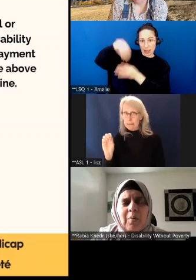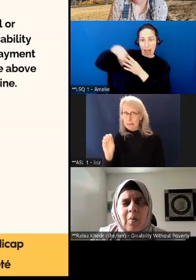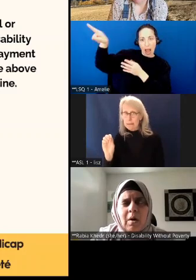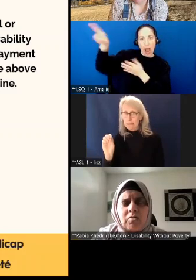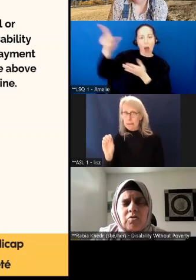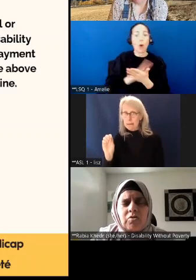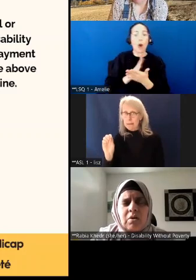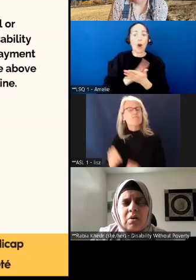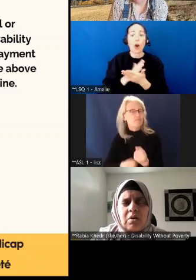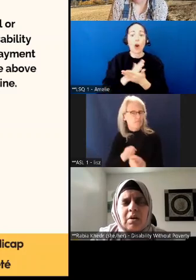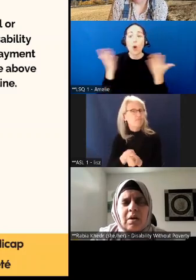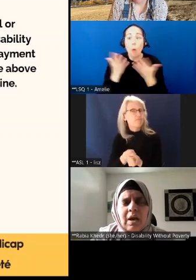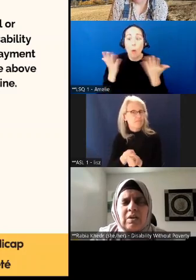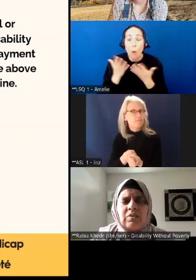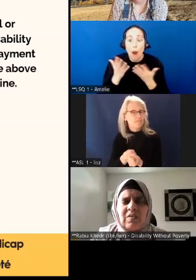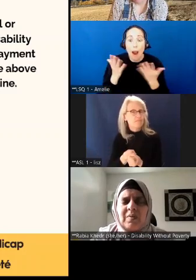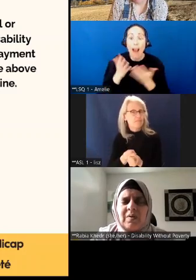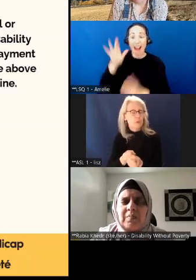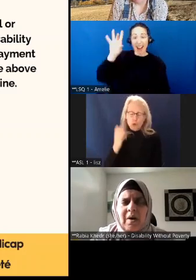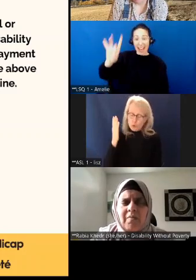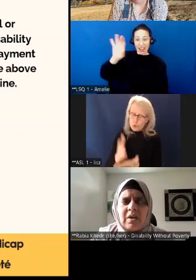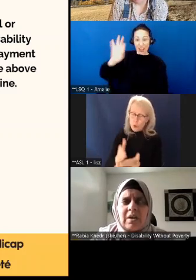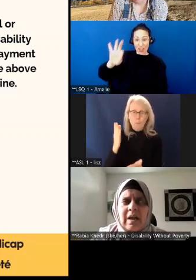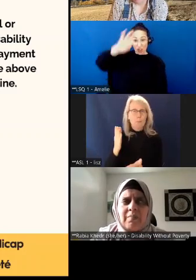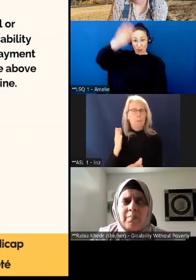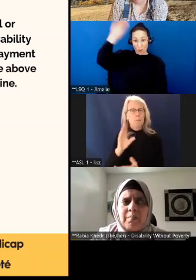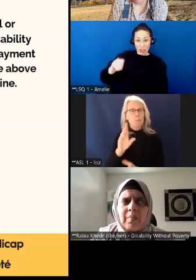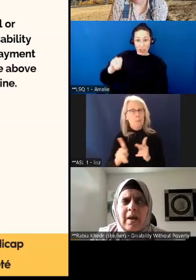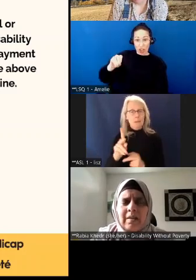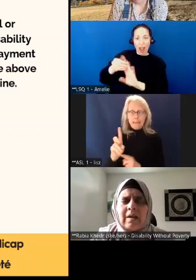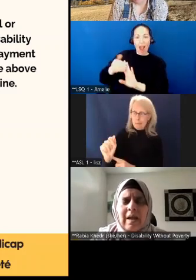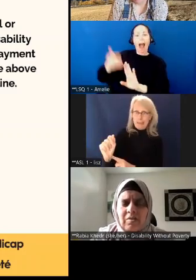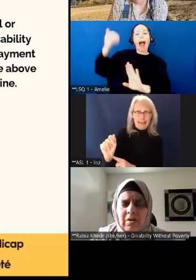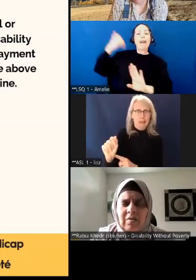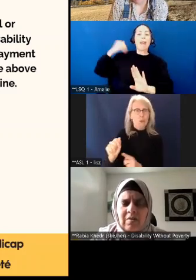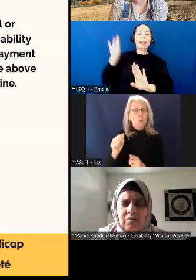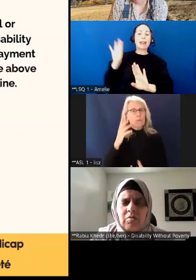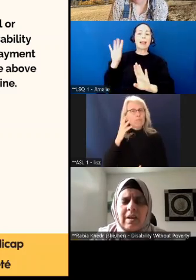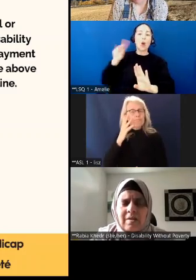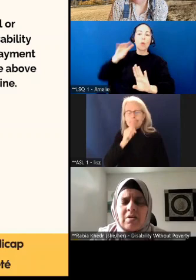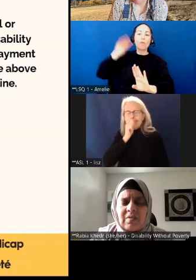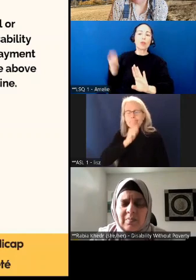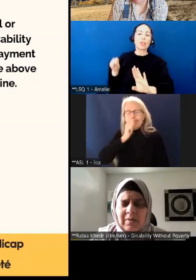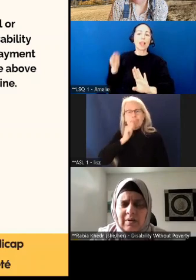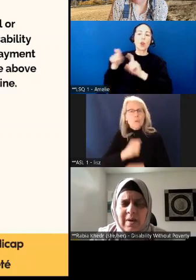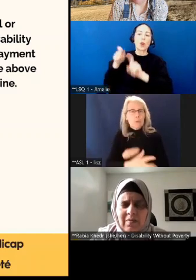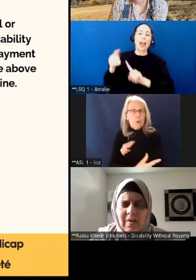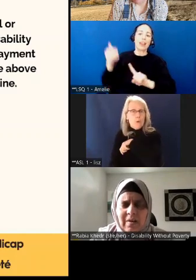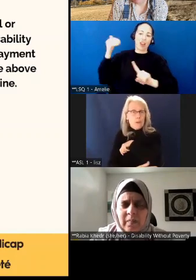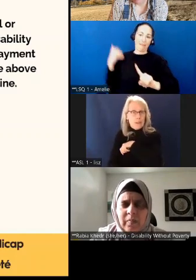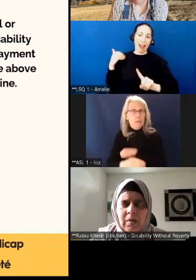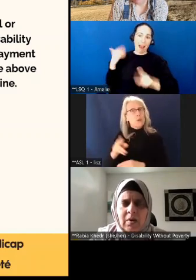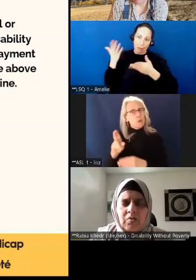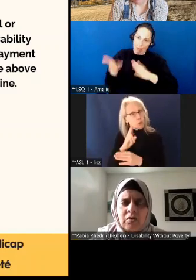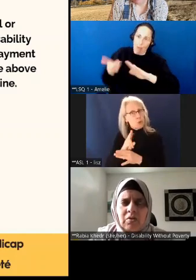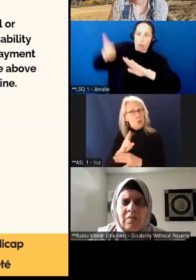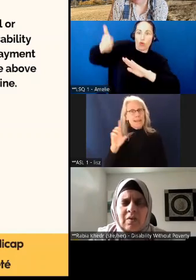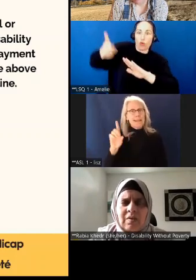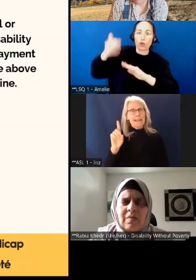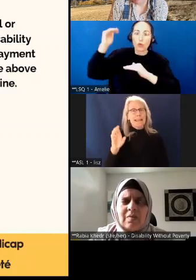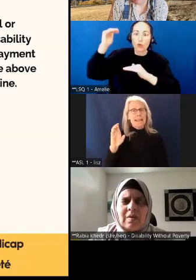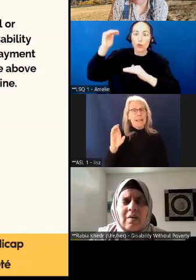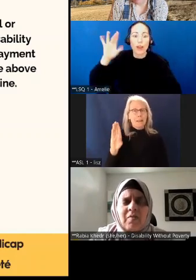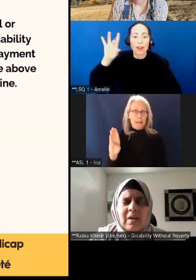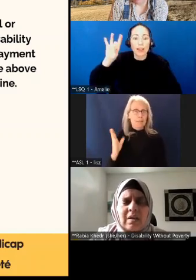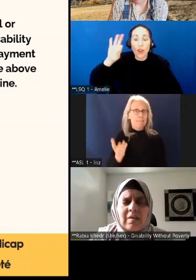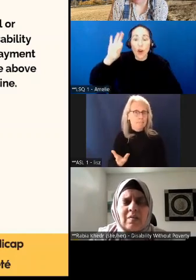de 89 % par rapport à 41 % dans notre sondage précédent. donc, 89 % des